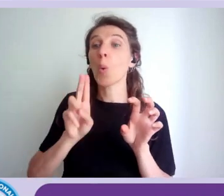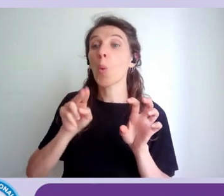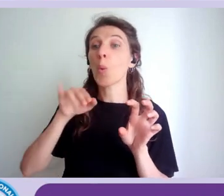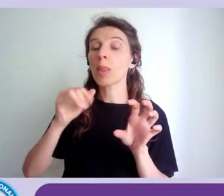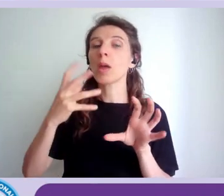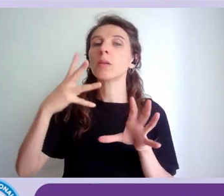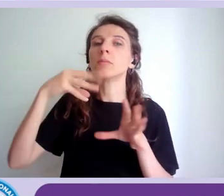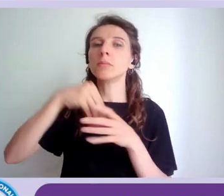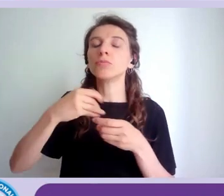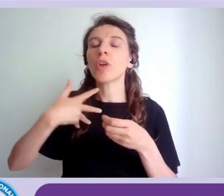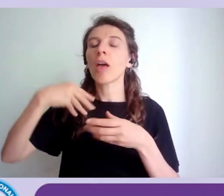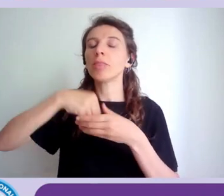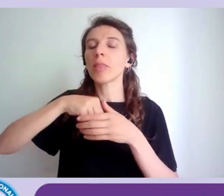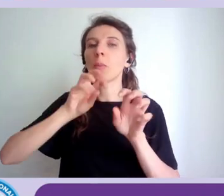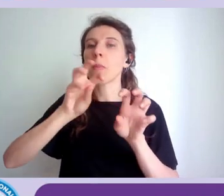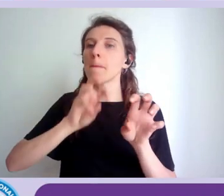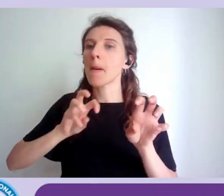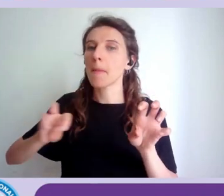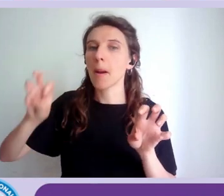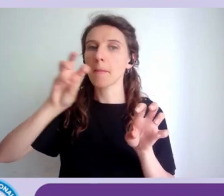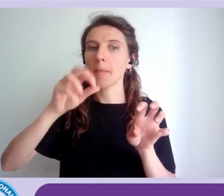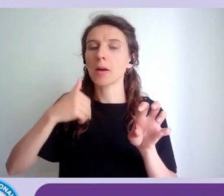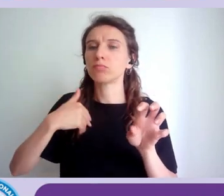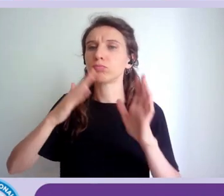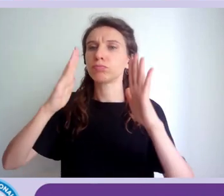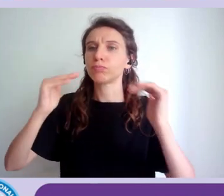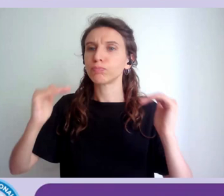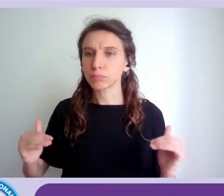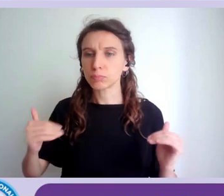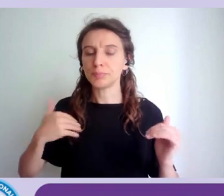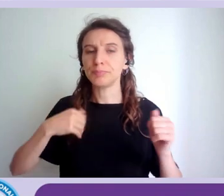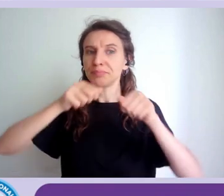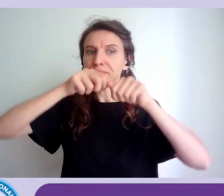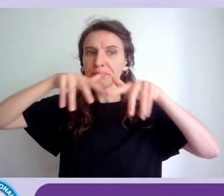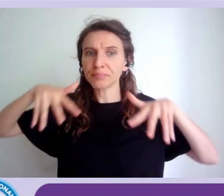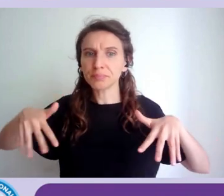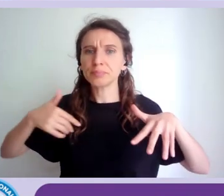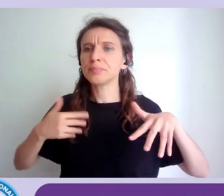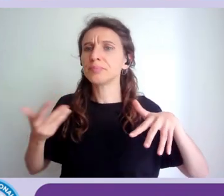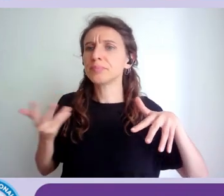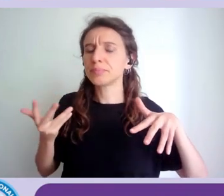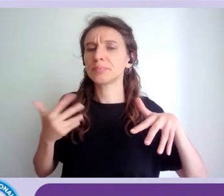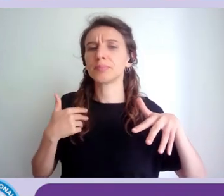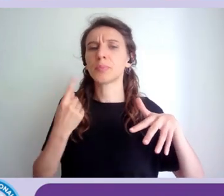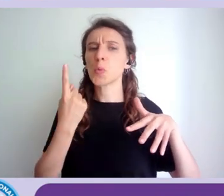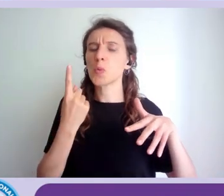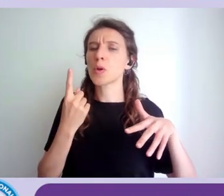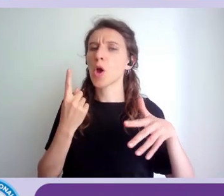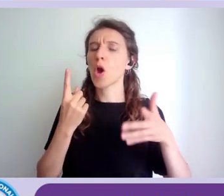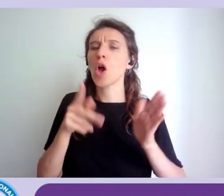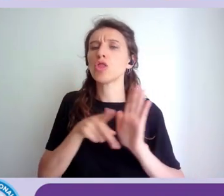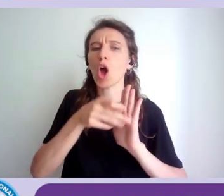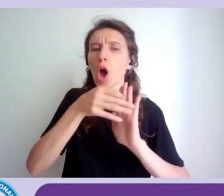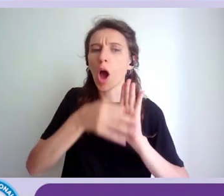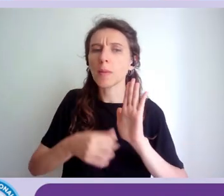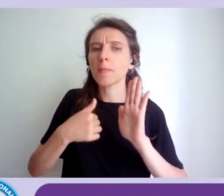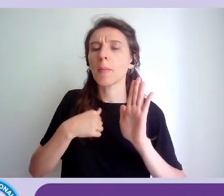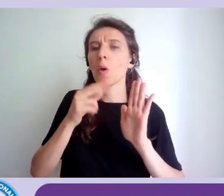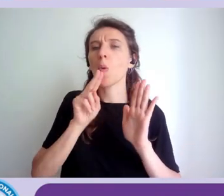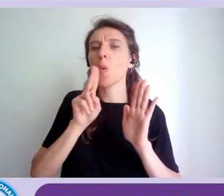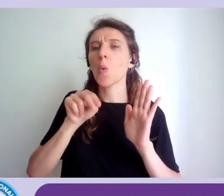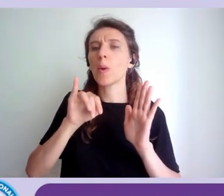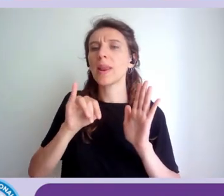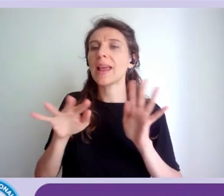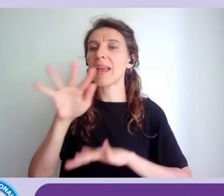verticalizzazioni tra le verticalizzazioni c'è un un ente di normazione che si chiama un info che si occupa di